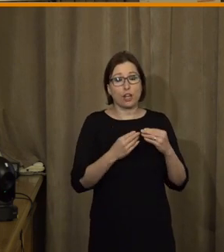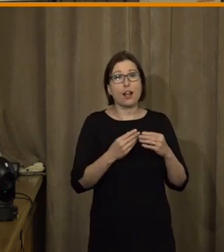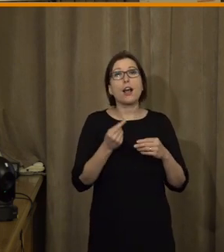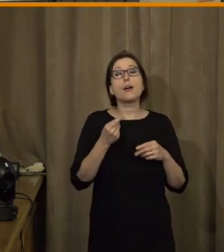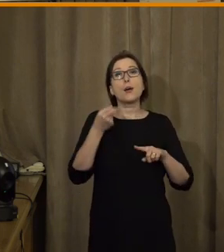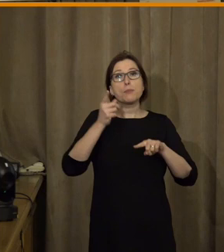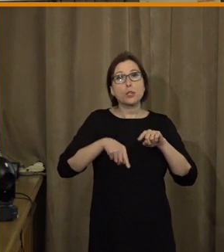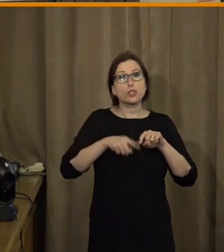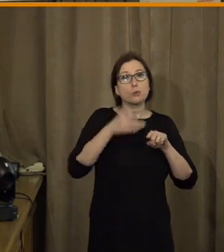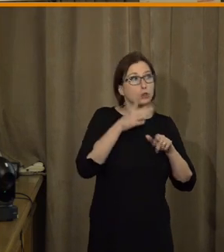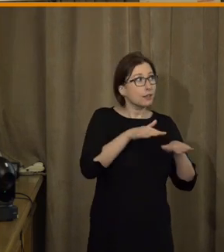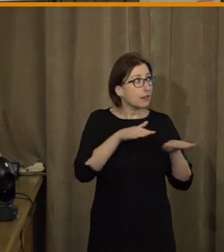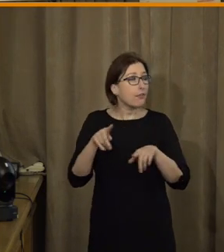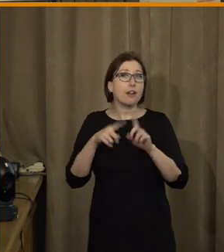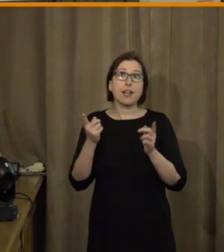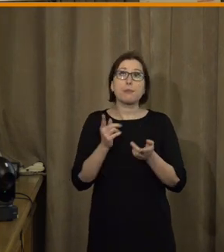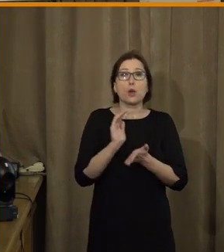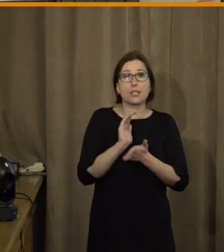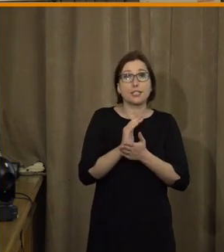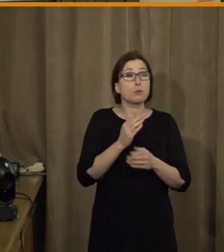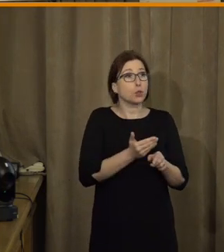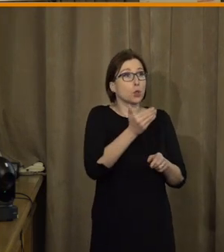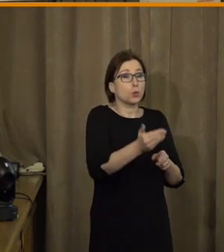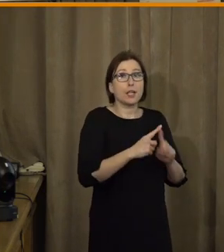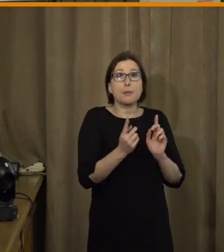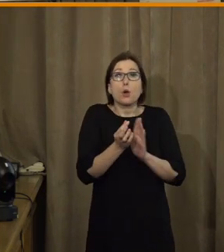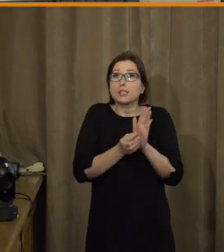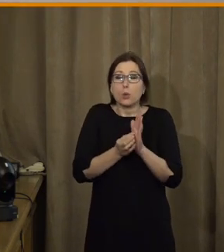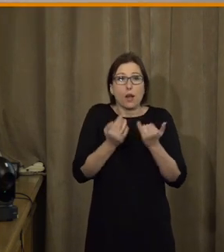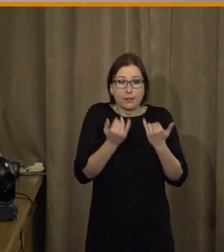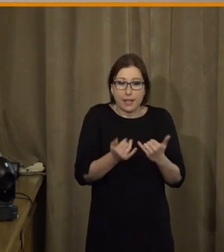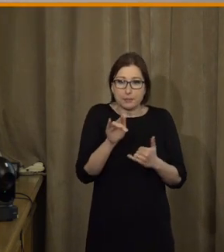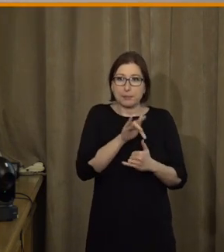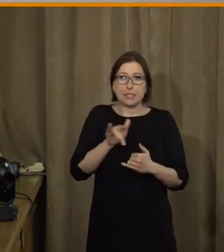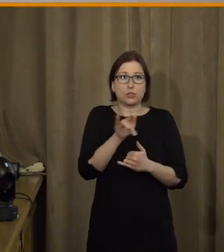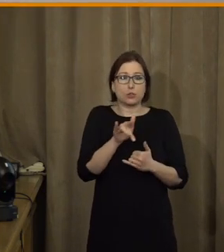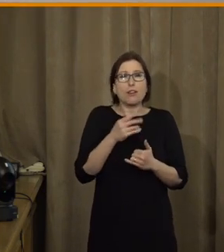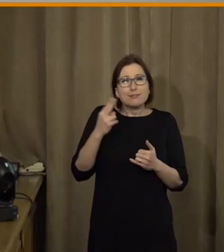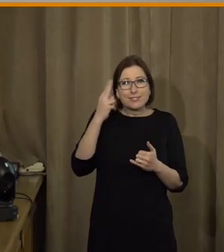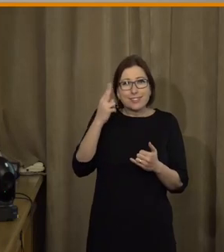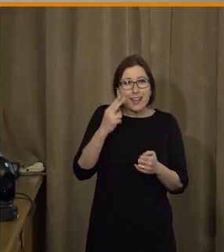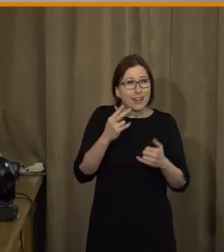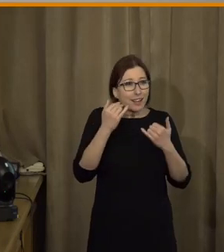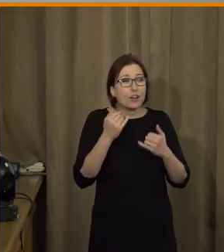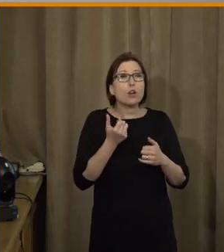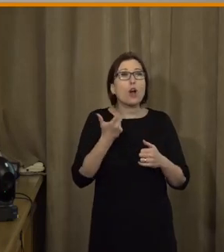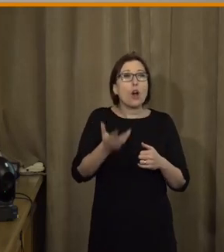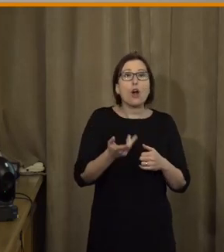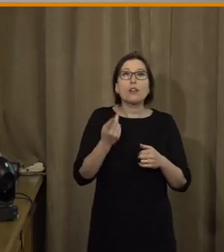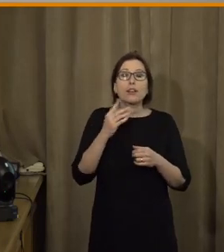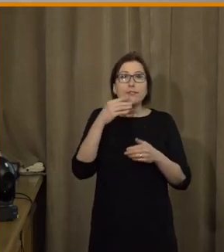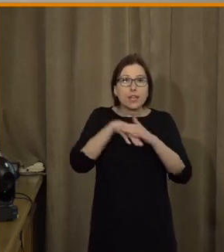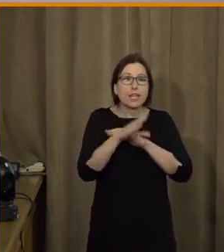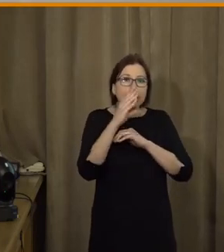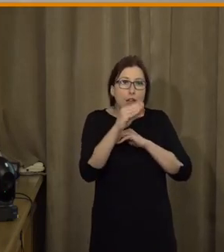postižení může být trvalé, ale také dočasné, vaše sousedka, nebo situační, prostě jste v místech a to vlastně víte dneska sami, kolik konzumujete